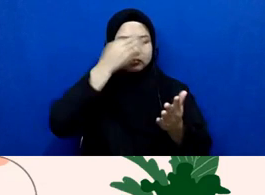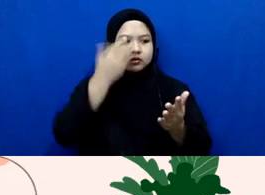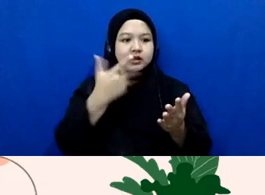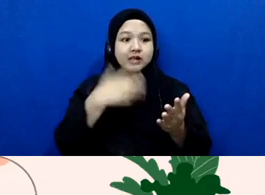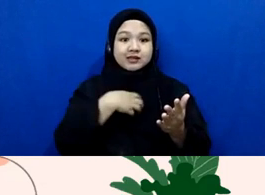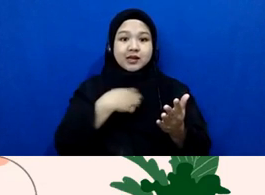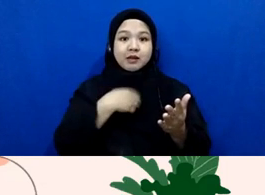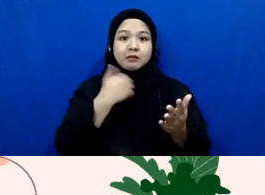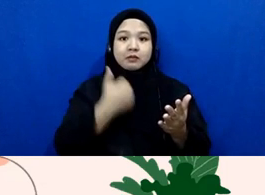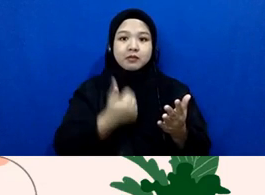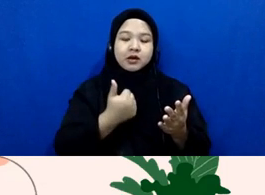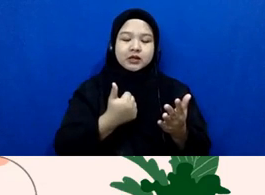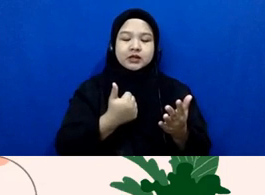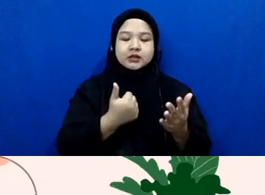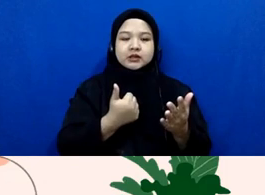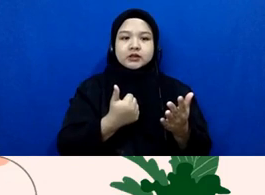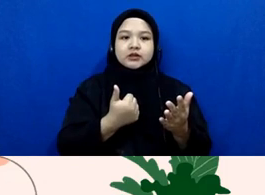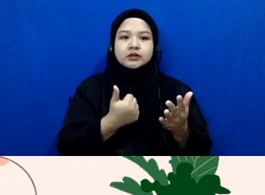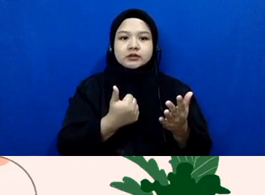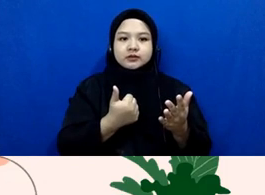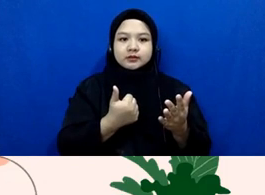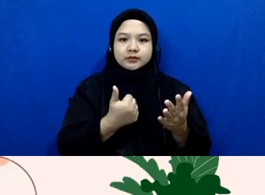baik terhadap informasi yang